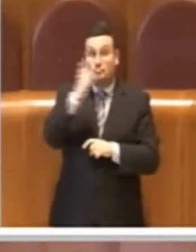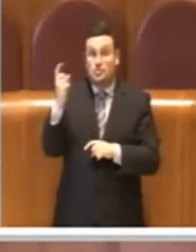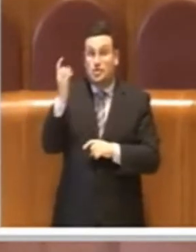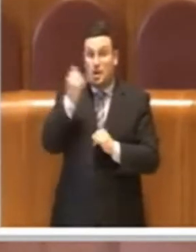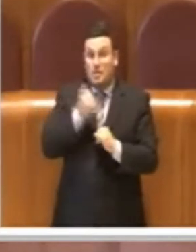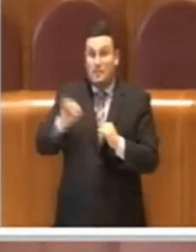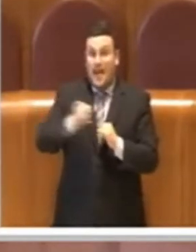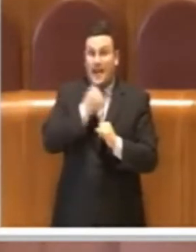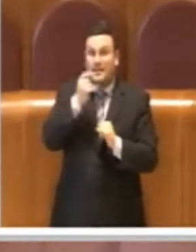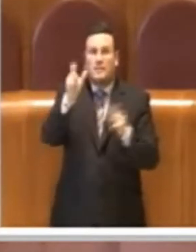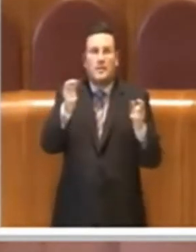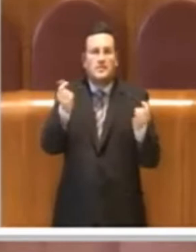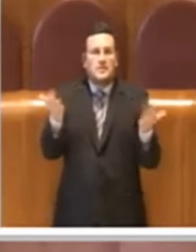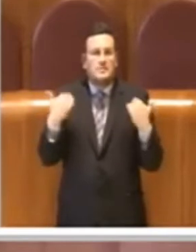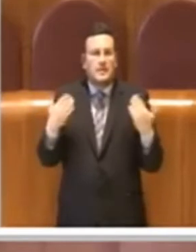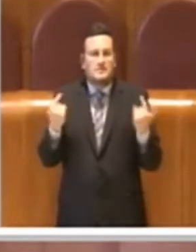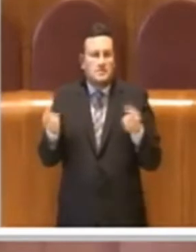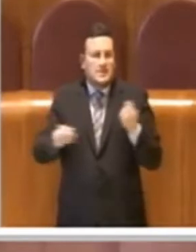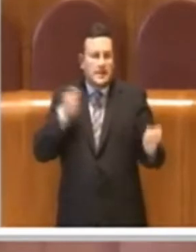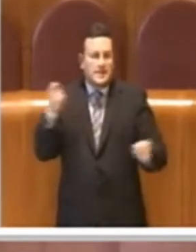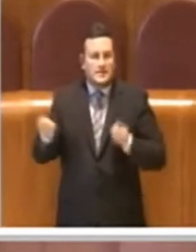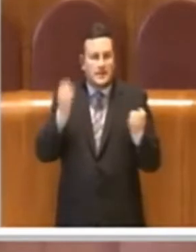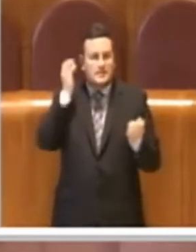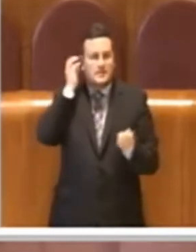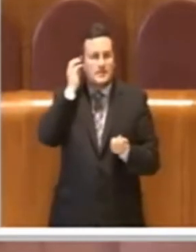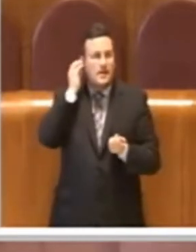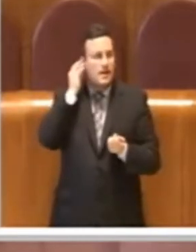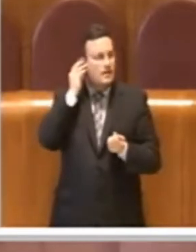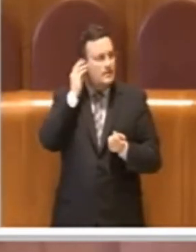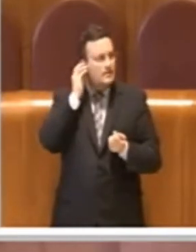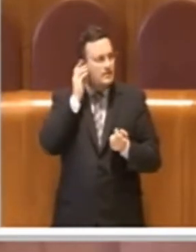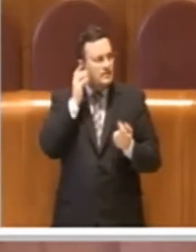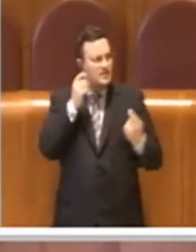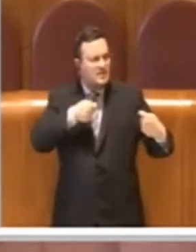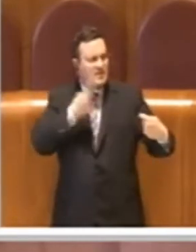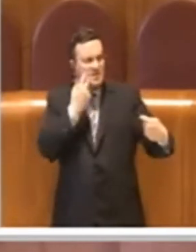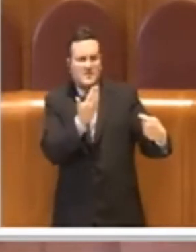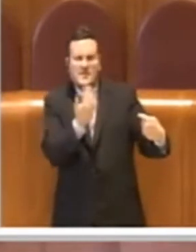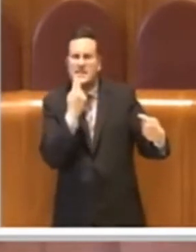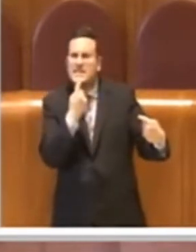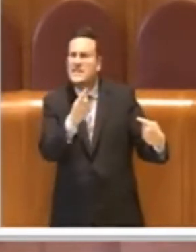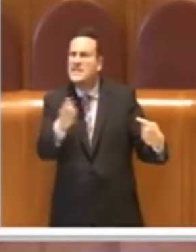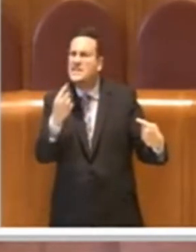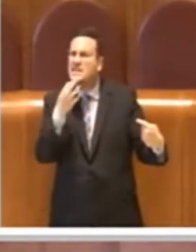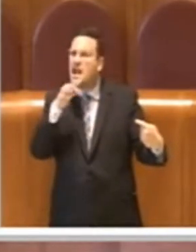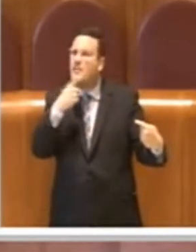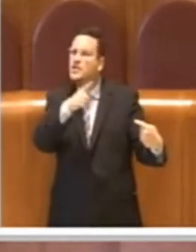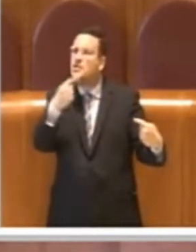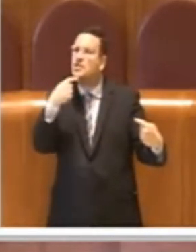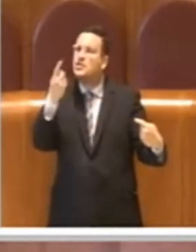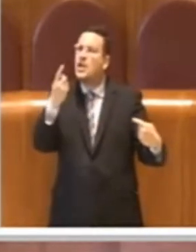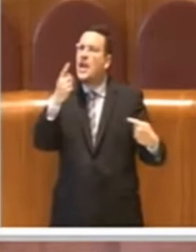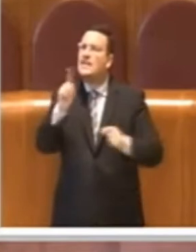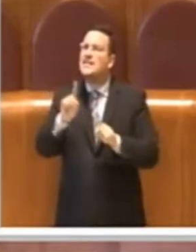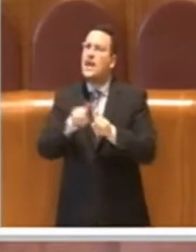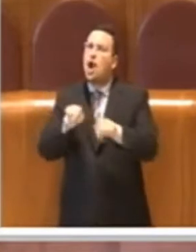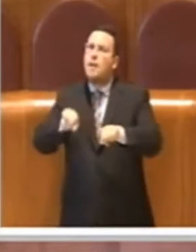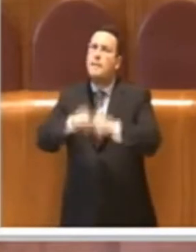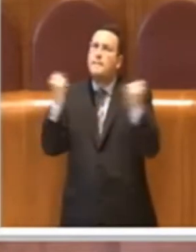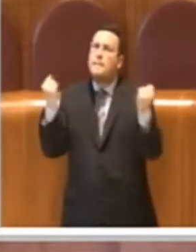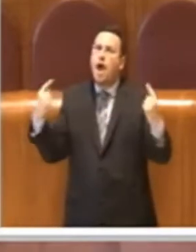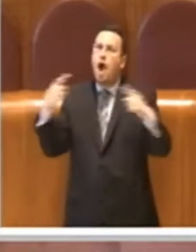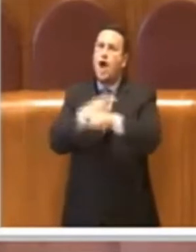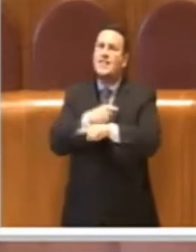facevano acquisti. Quindi sfido chiunque a dire che le automobili rilanciano il commercio di prossimità, è casomai vero il